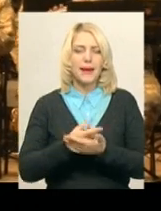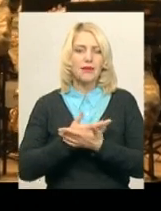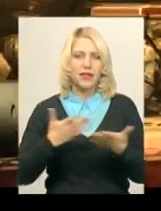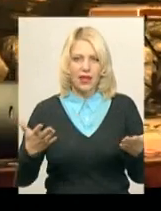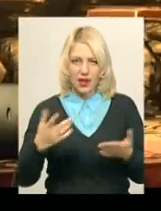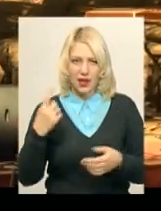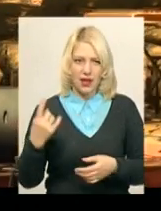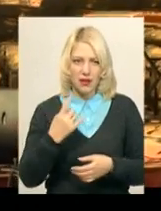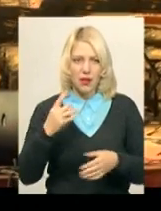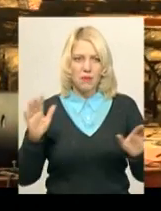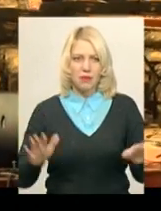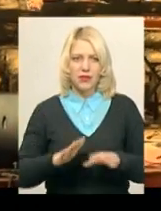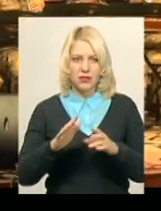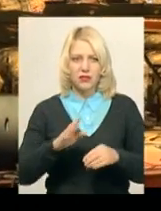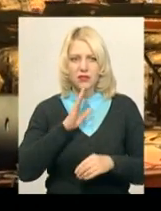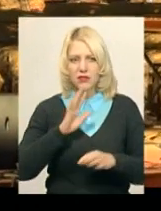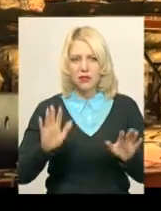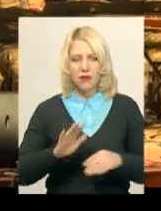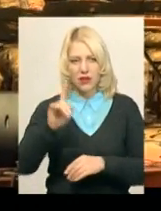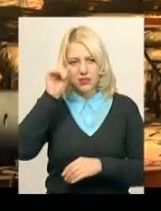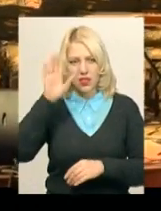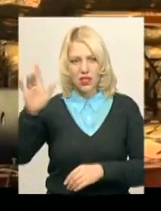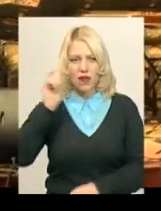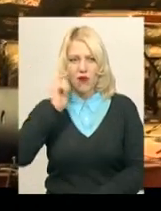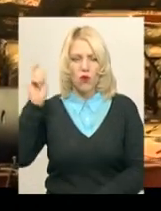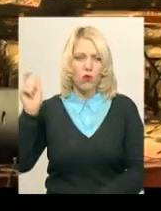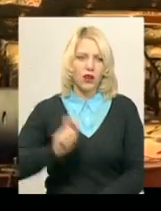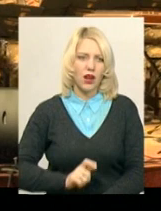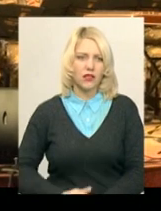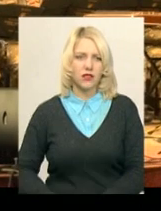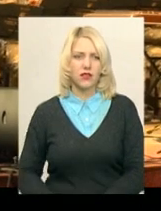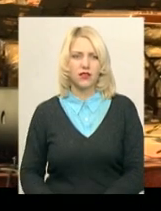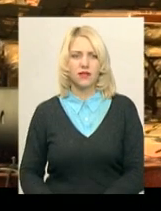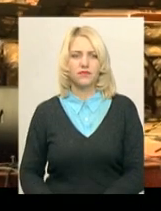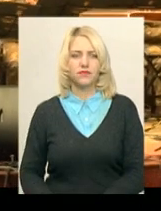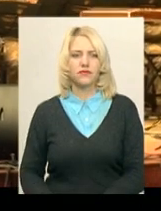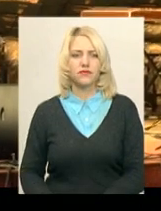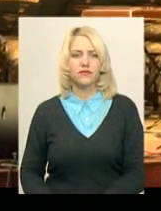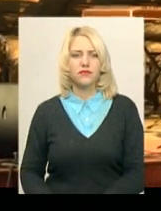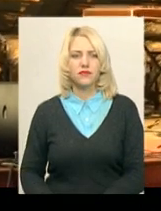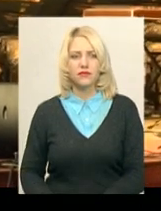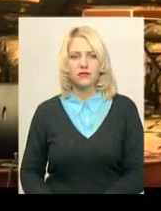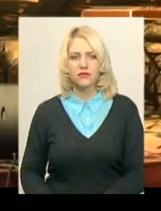Україні».